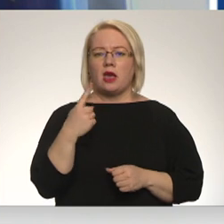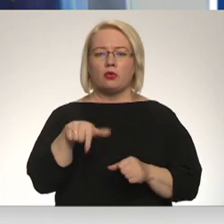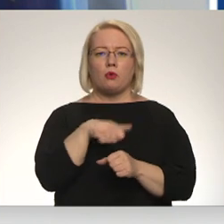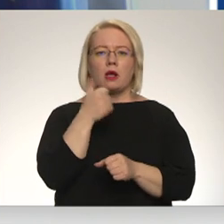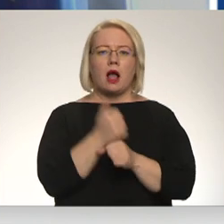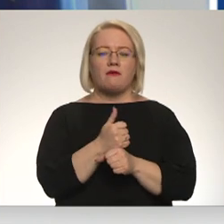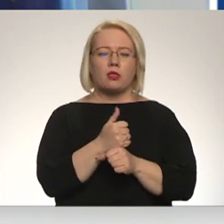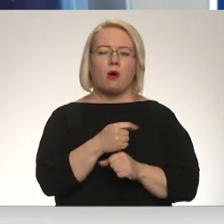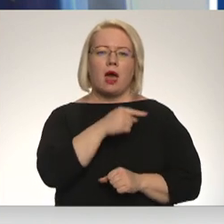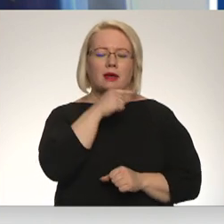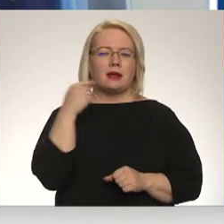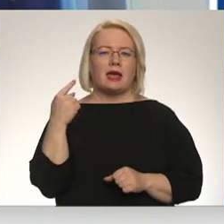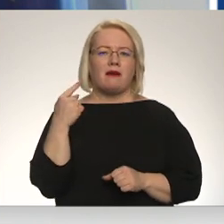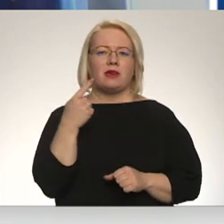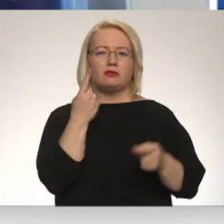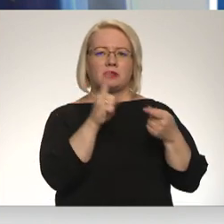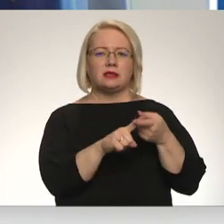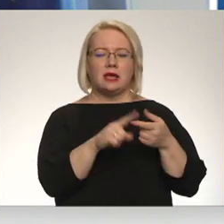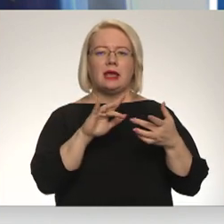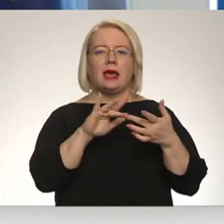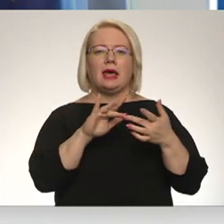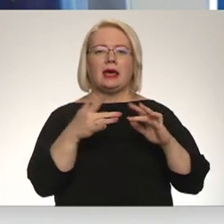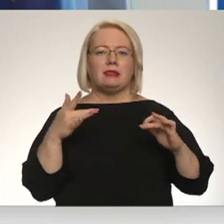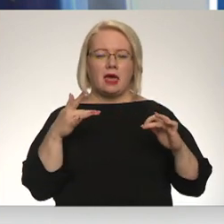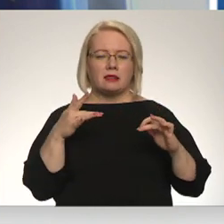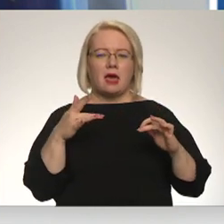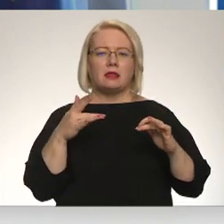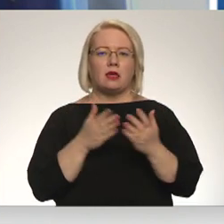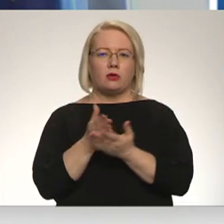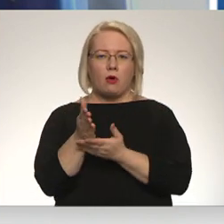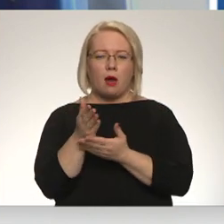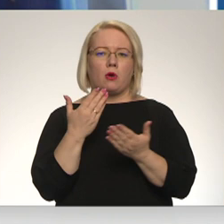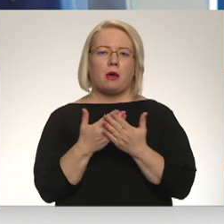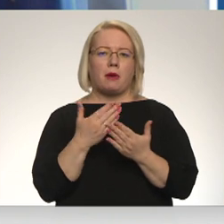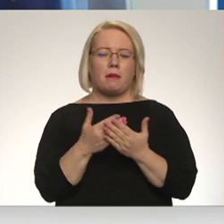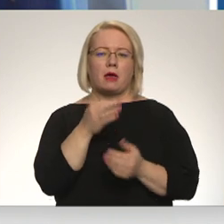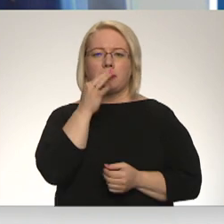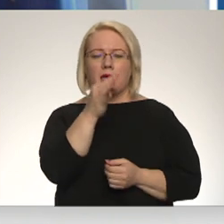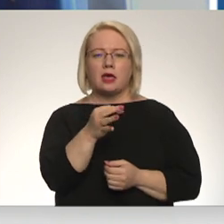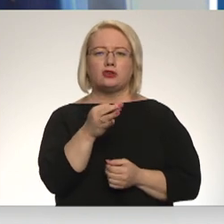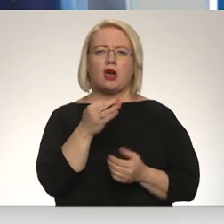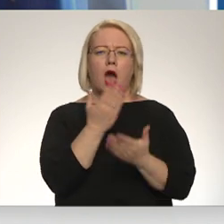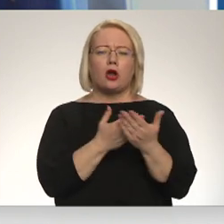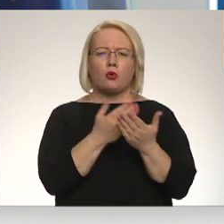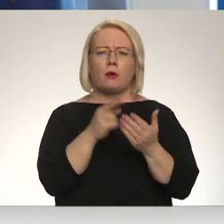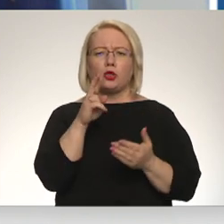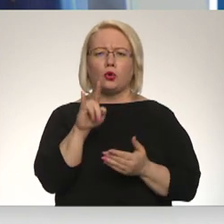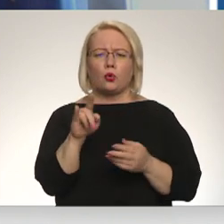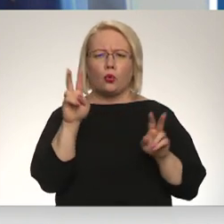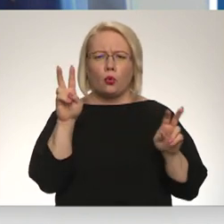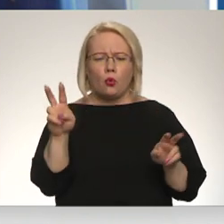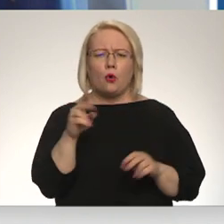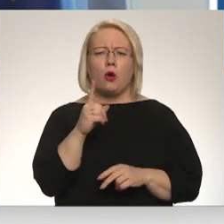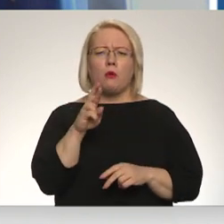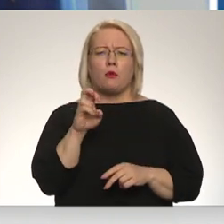kārt ar Krieviju saistītu internetu resursu. Kā piemēram minēšu tādus kā Argumenti Rū, Lenta Rū, Rū